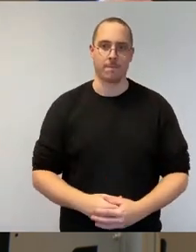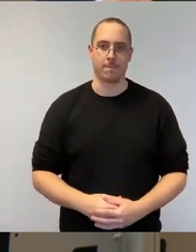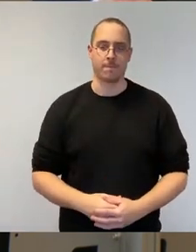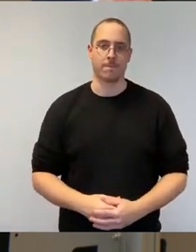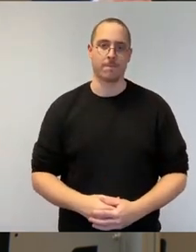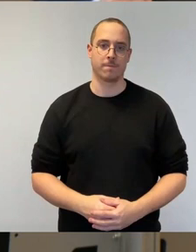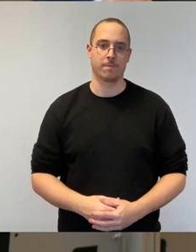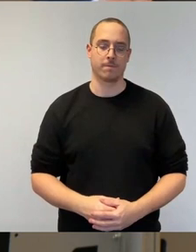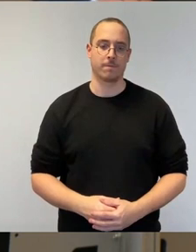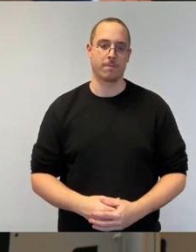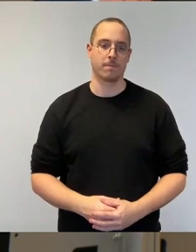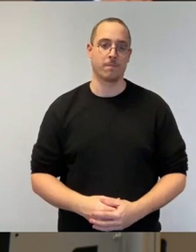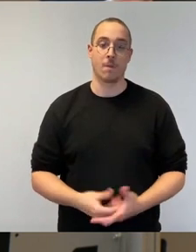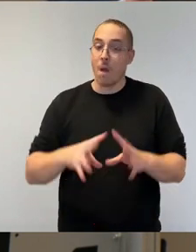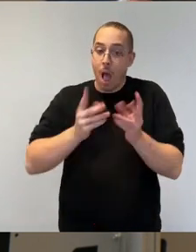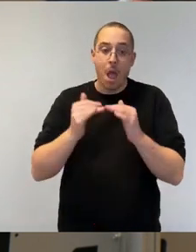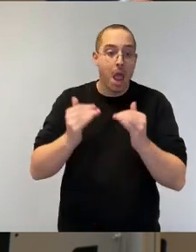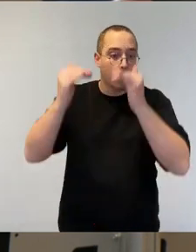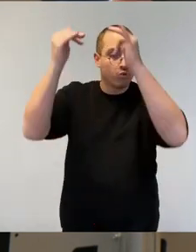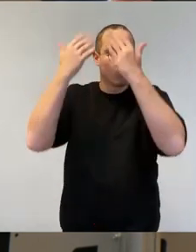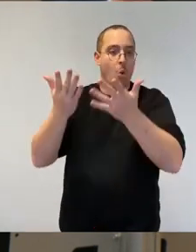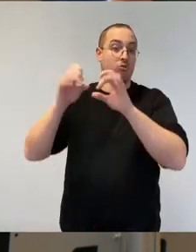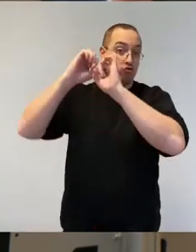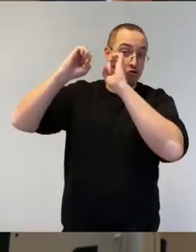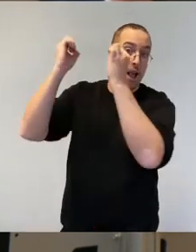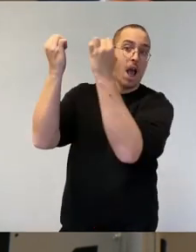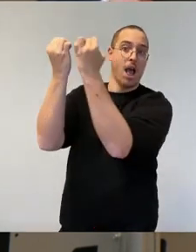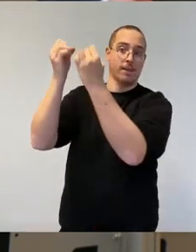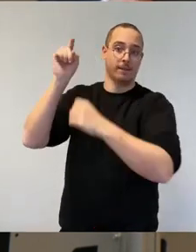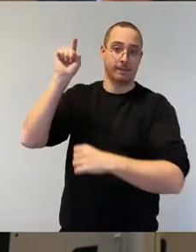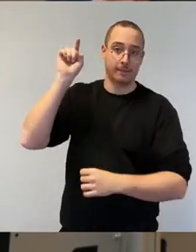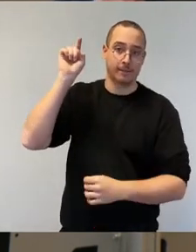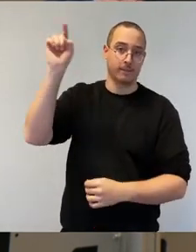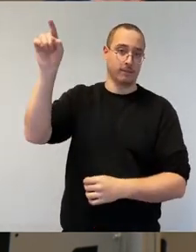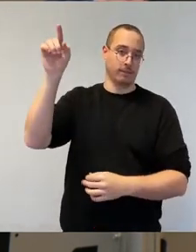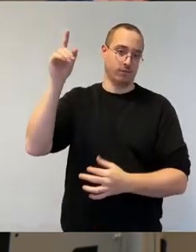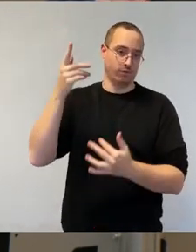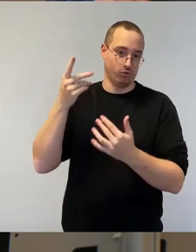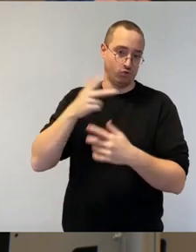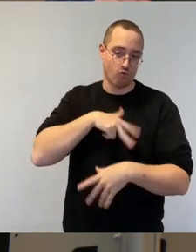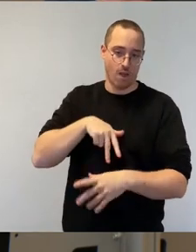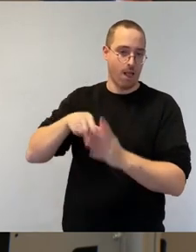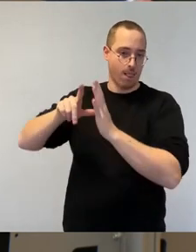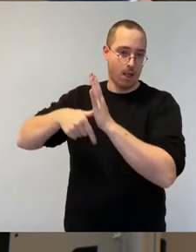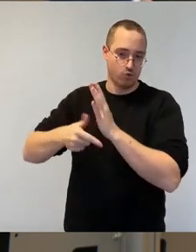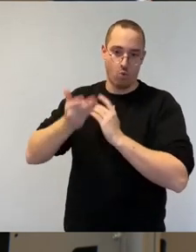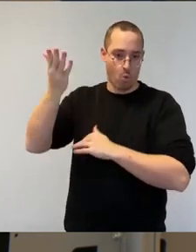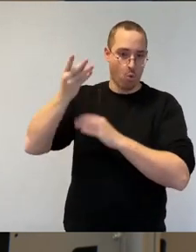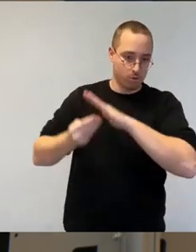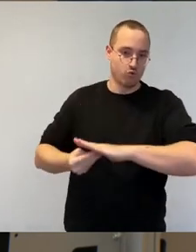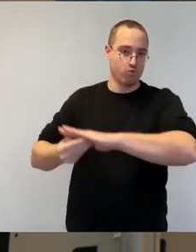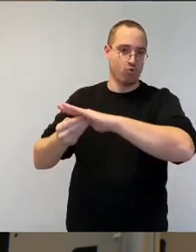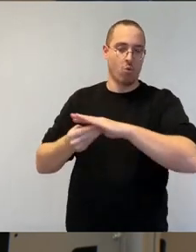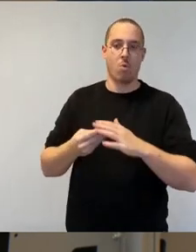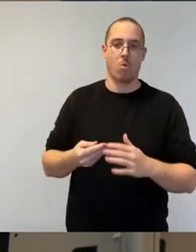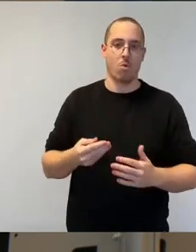die Regeln für Leistungen, die der Staat als Unterstützung ausgibt. Und soziale Stütze ist kein Wunschkonzert. Und zu behaupten, die Mittel sind unbegrenzt,